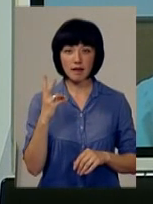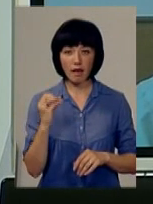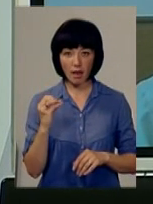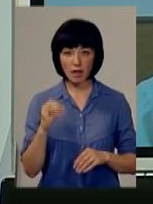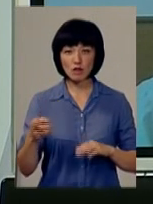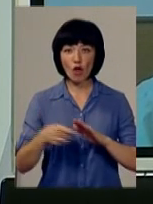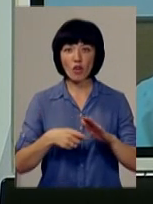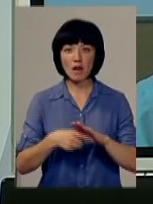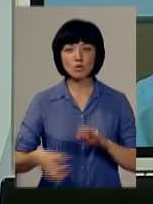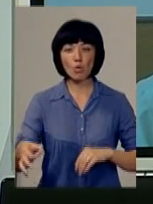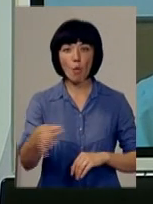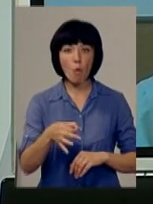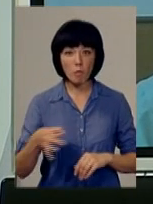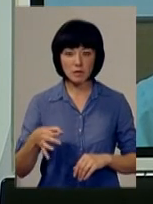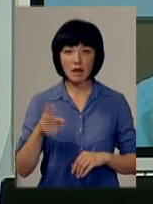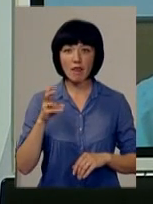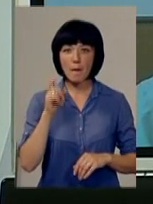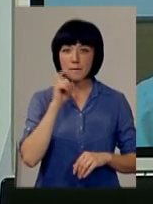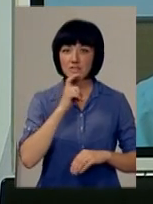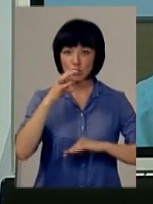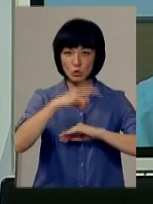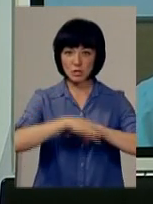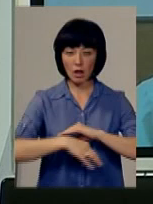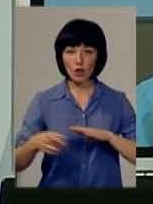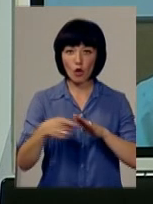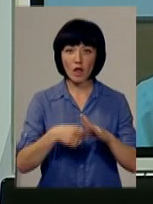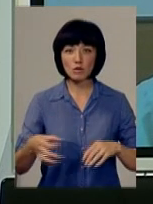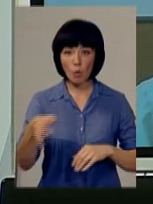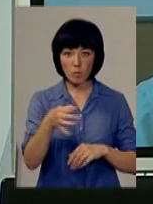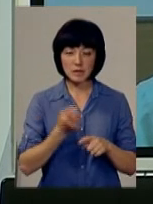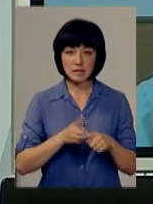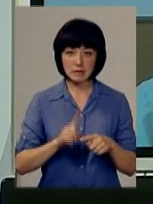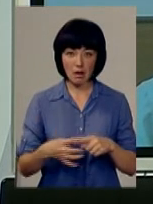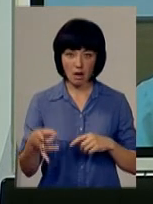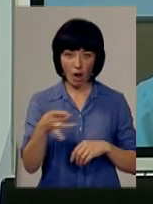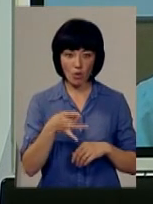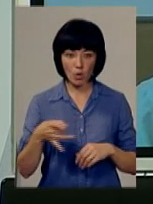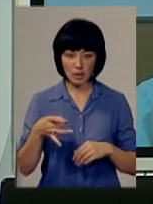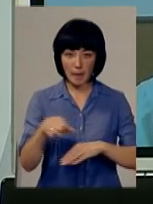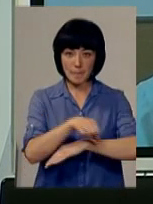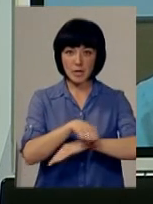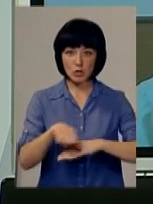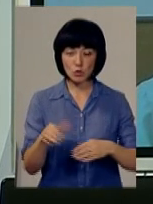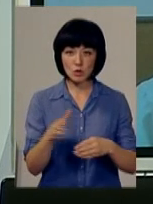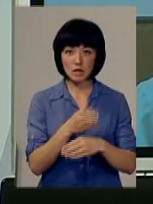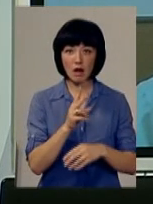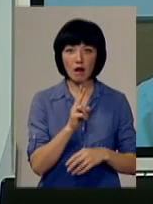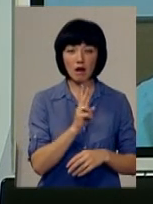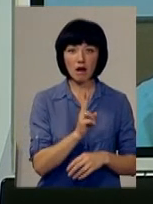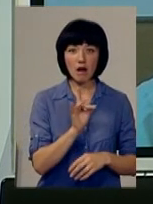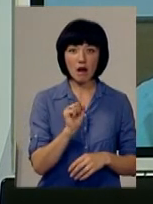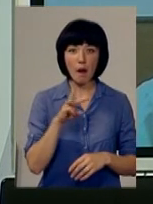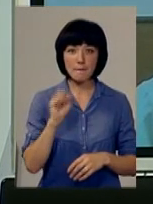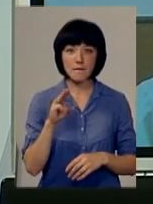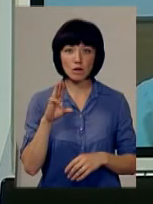Донецької області. На північному заході Донецької області розташований цей район, межує там із Краматорським, із